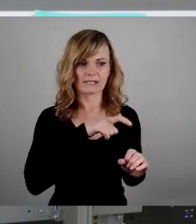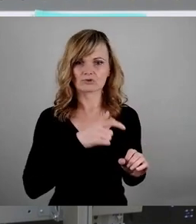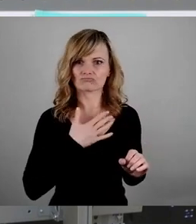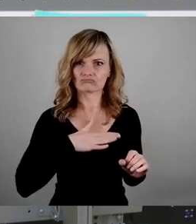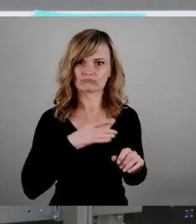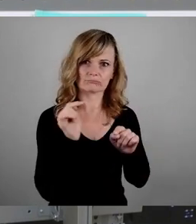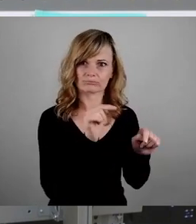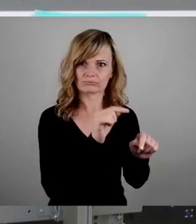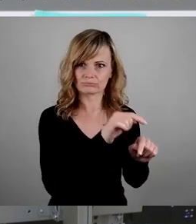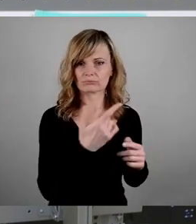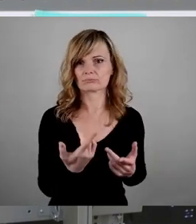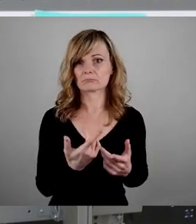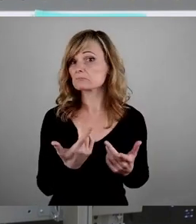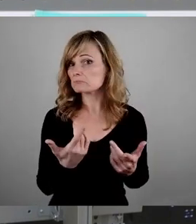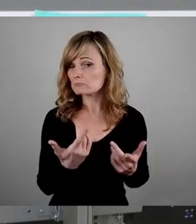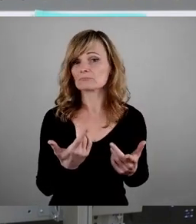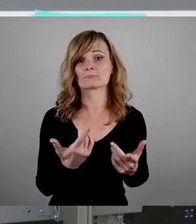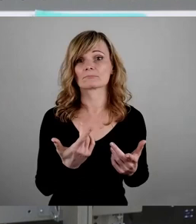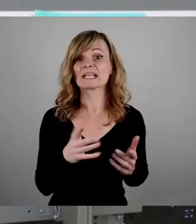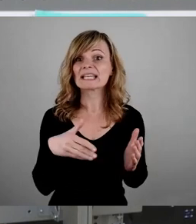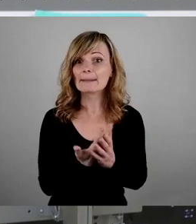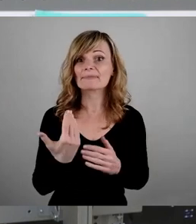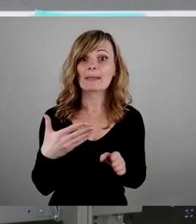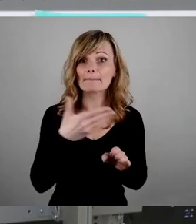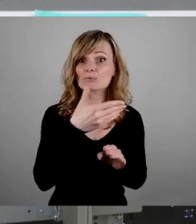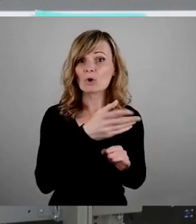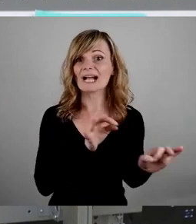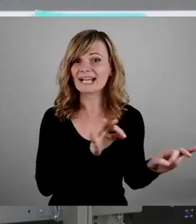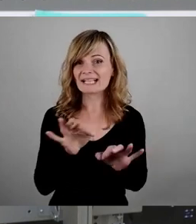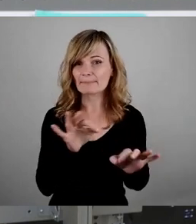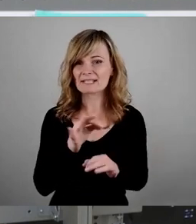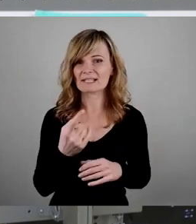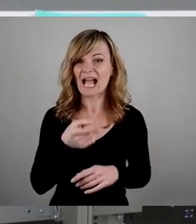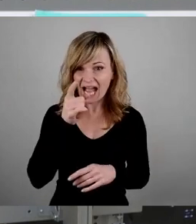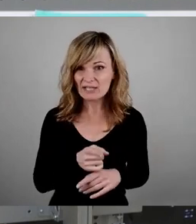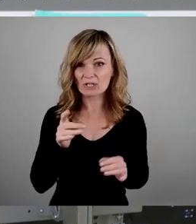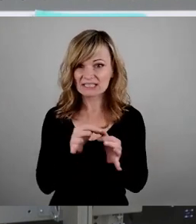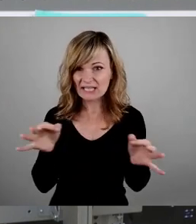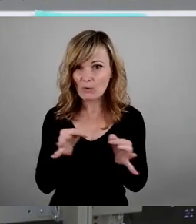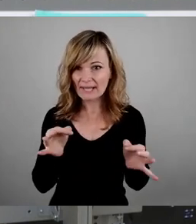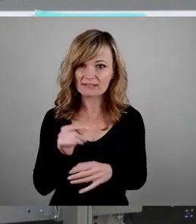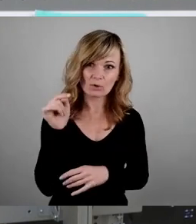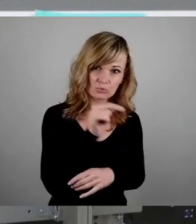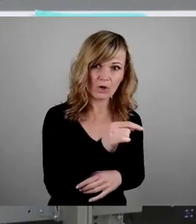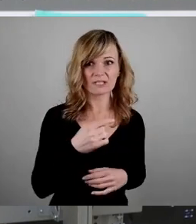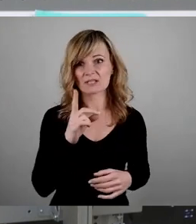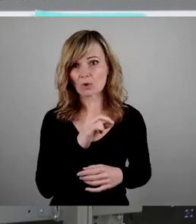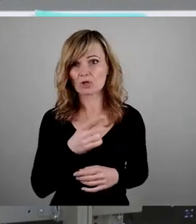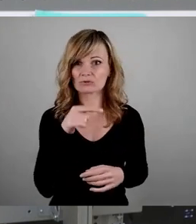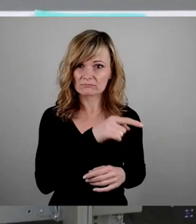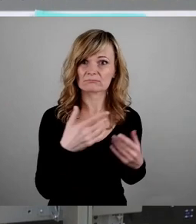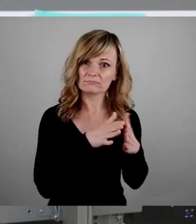Besucher, die fahren regelmäßig nahezu 100 Kilometer, um in Dölzchen ins Luftbad zu gehen.